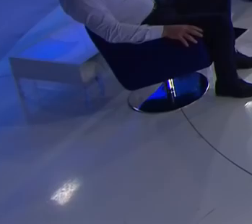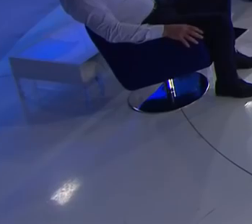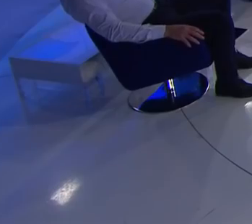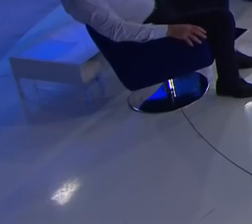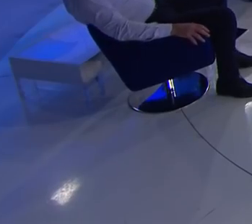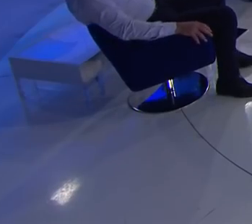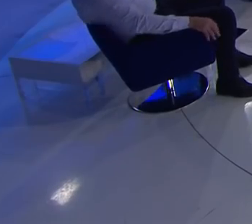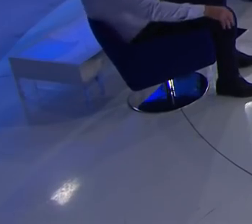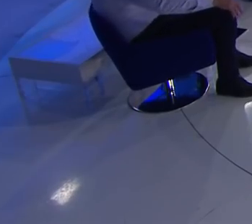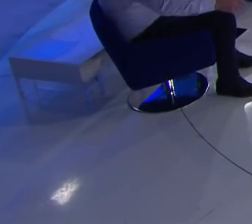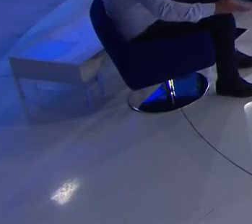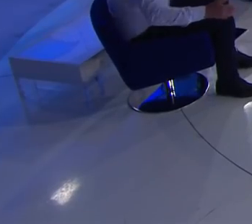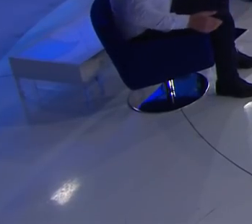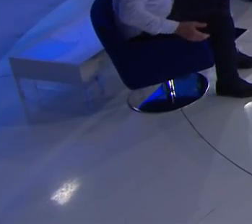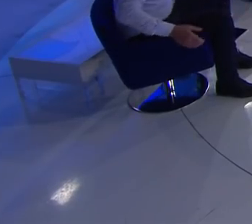Toplo ljeto.